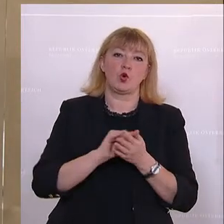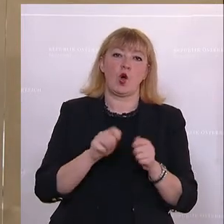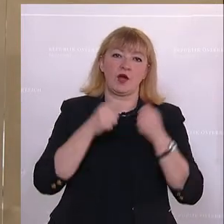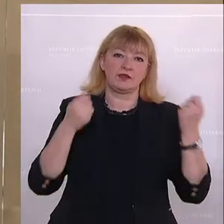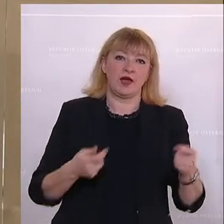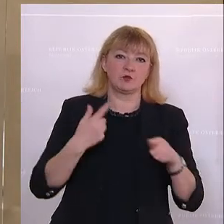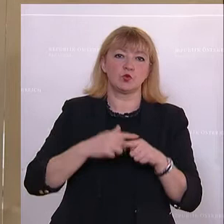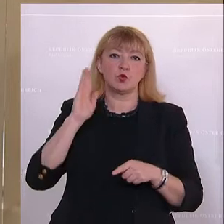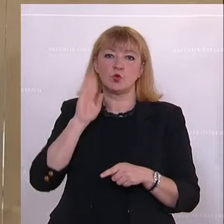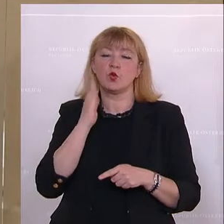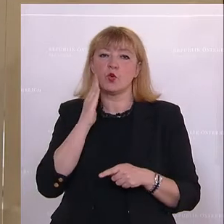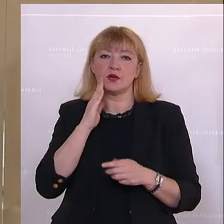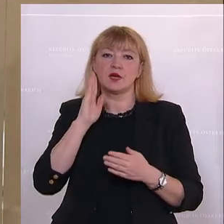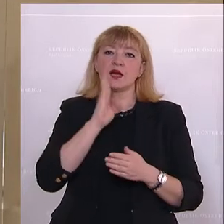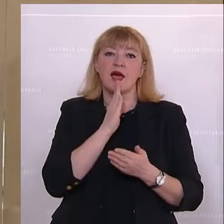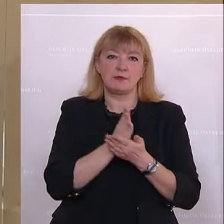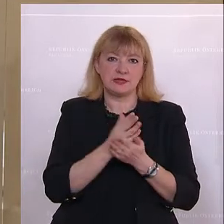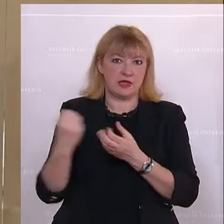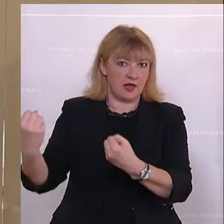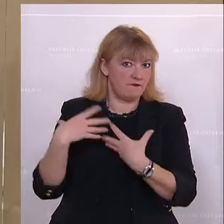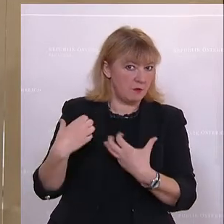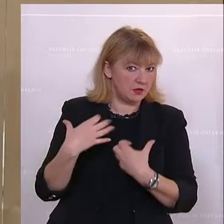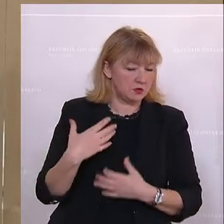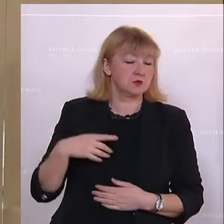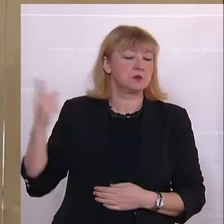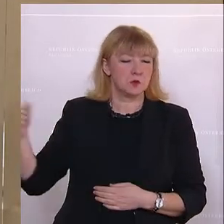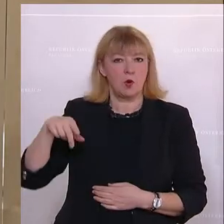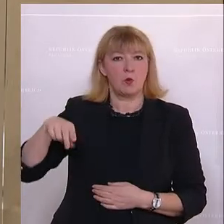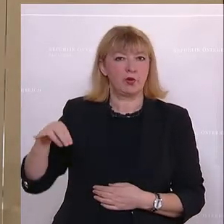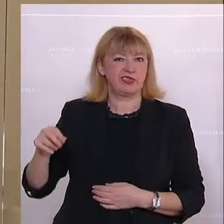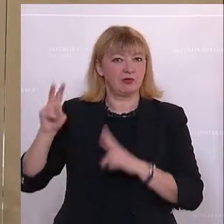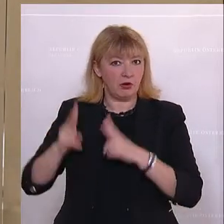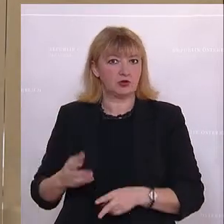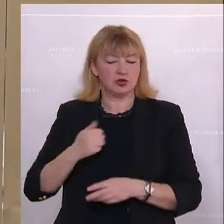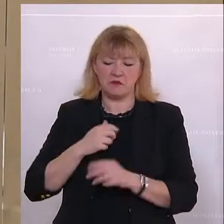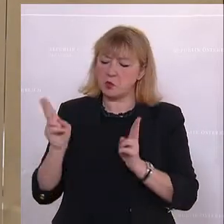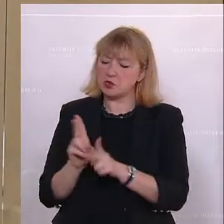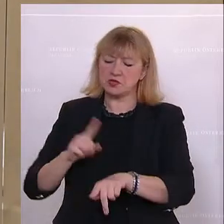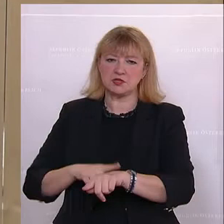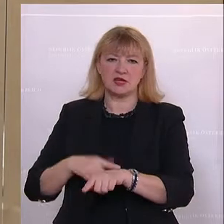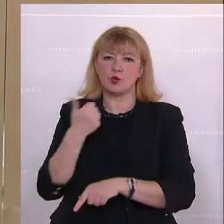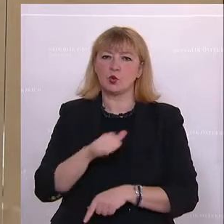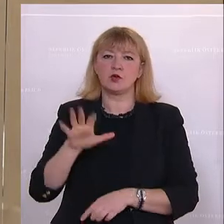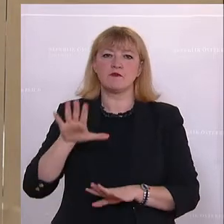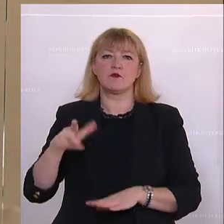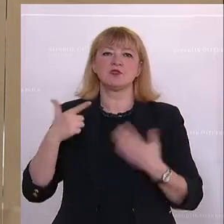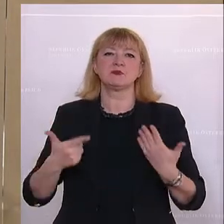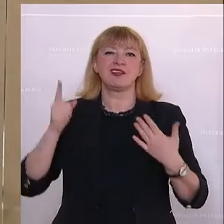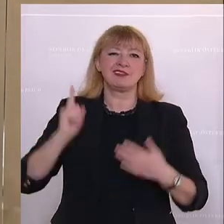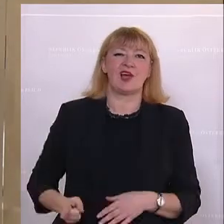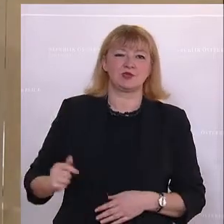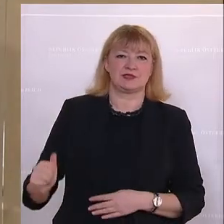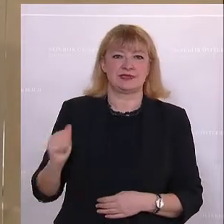US-Geheimdiensteinformationen ist er imstande, innerhalb kürzester Zeit hier 175.000